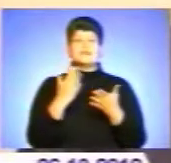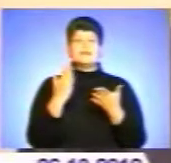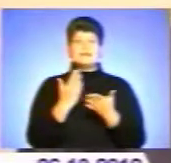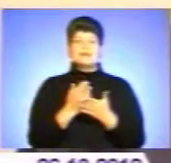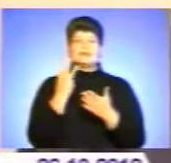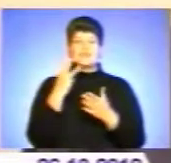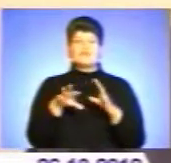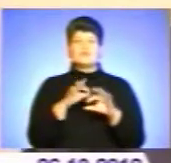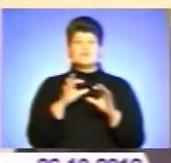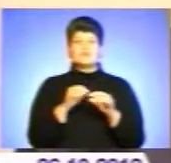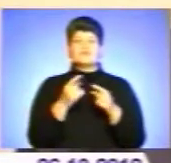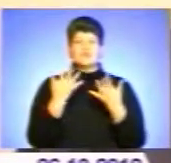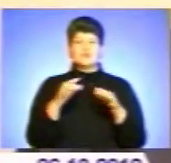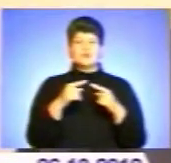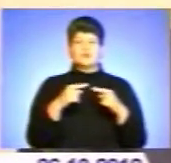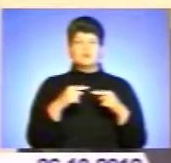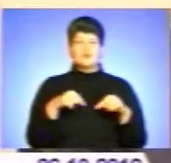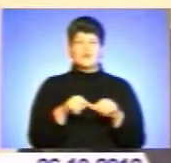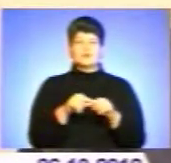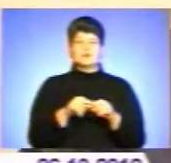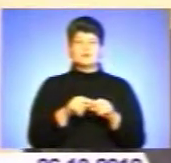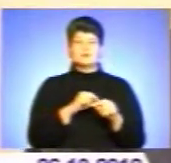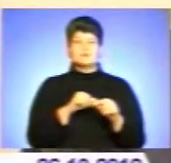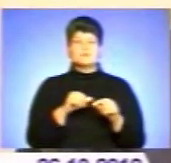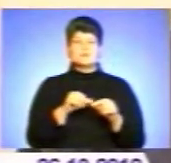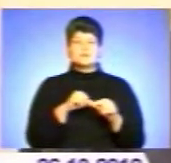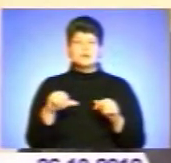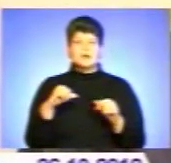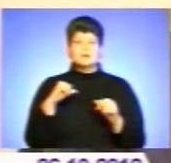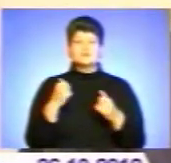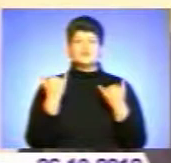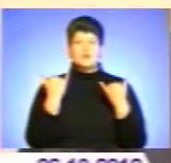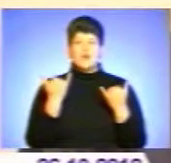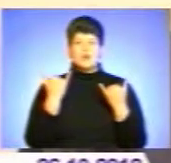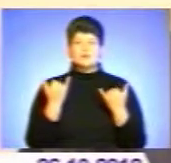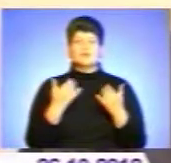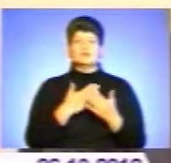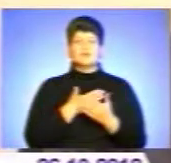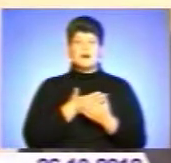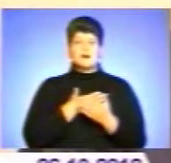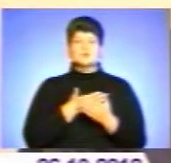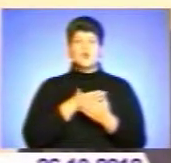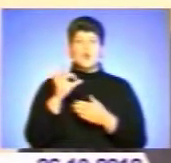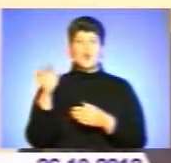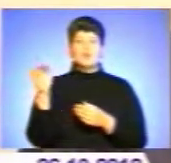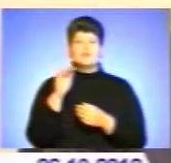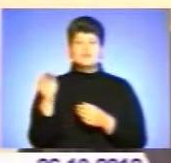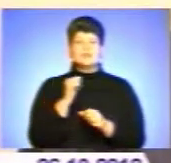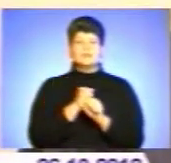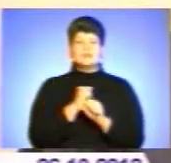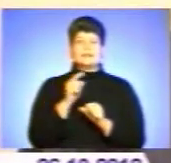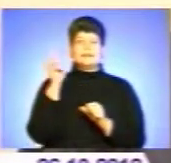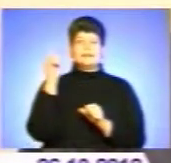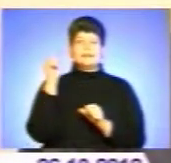які утворені вже окружною виборчою комісією. Тобто сьогодні в нас офіційно працює